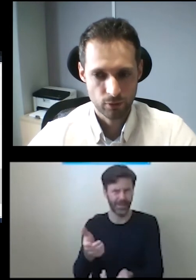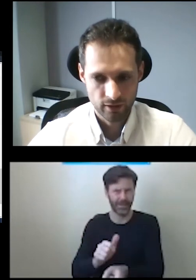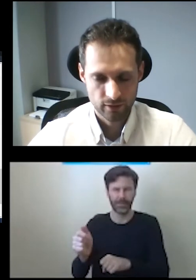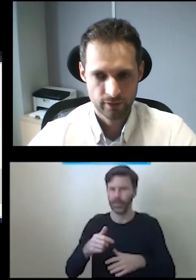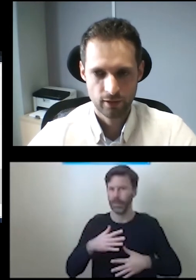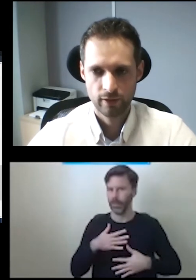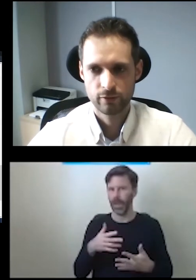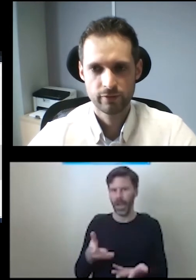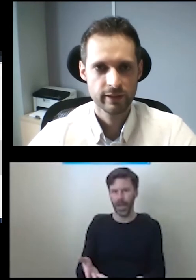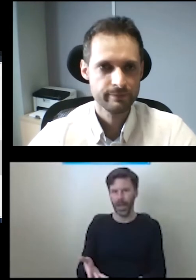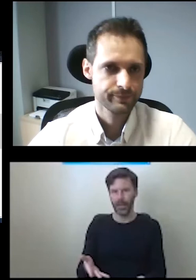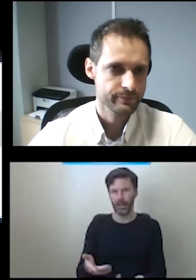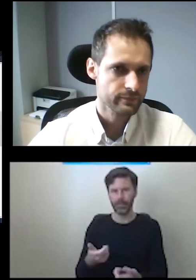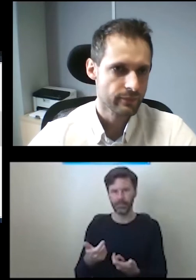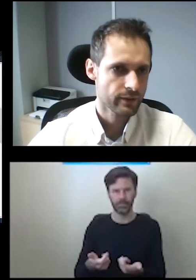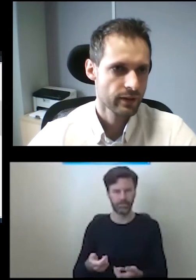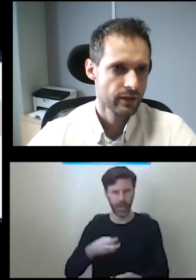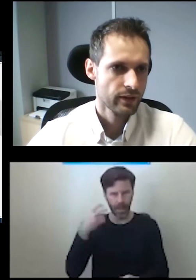spektakularną windę.